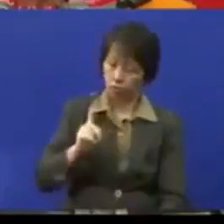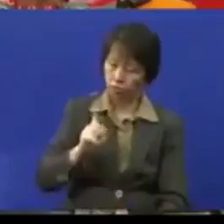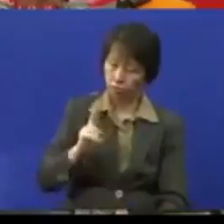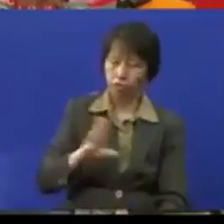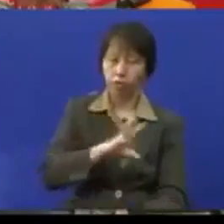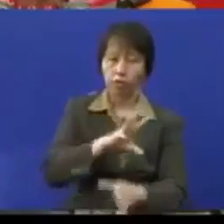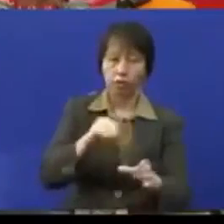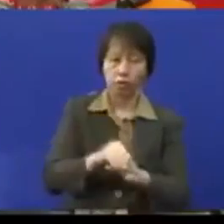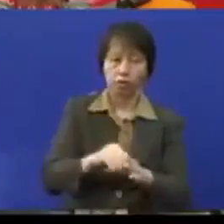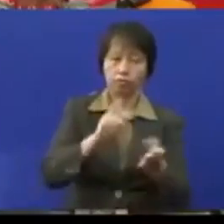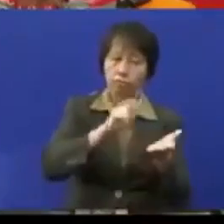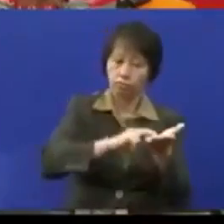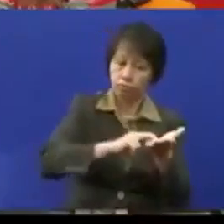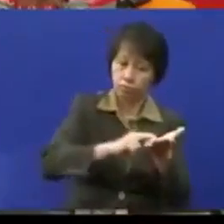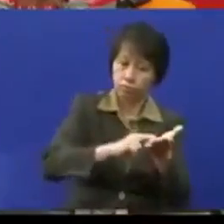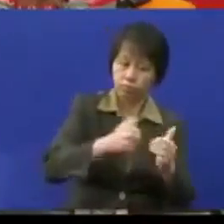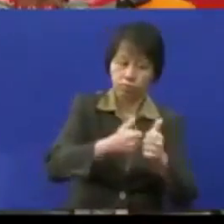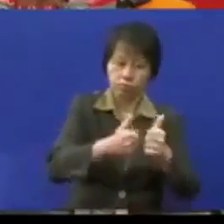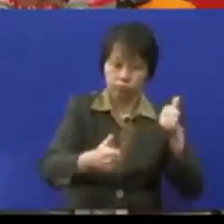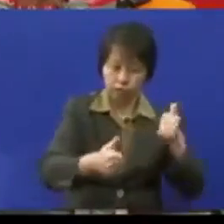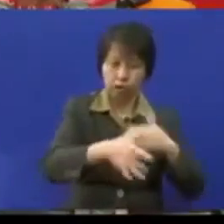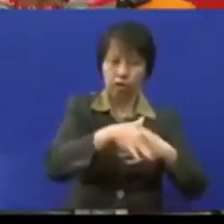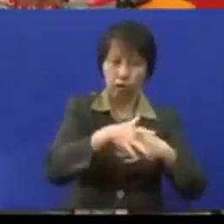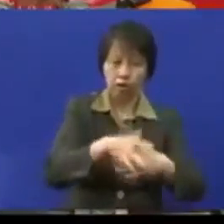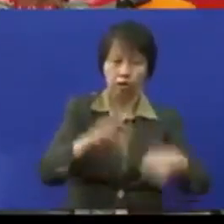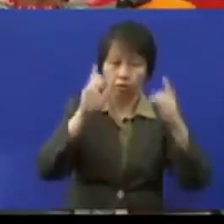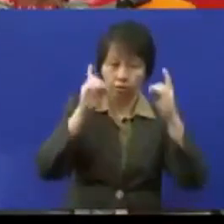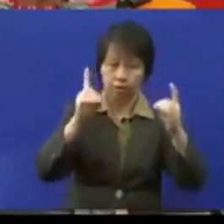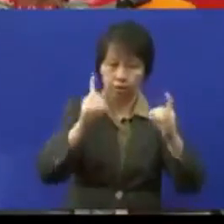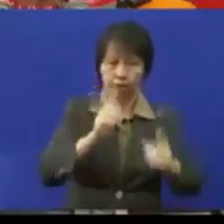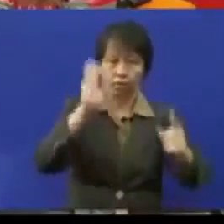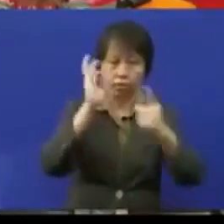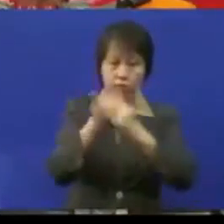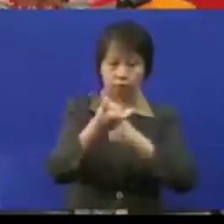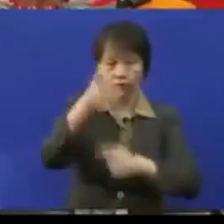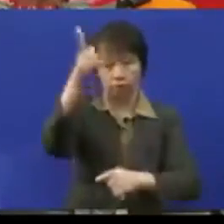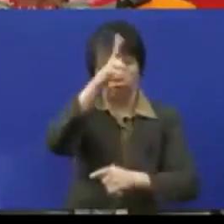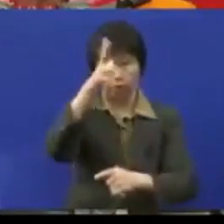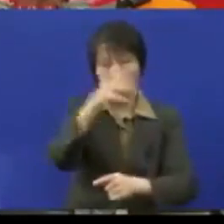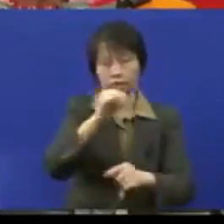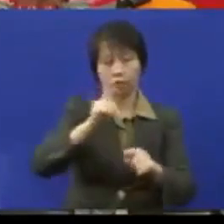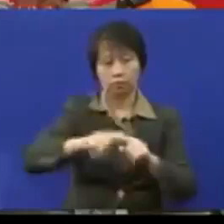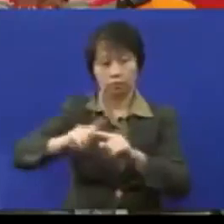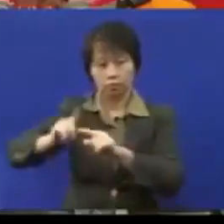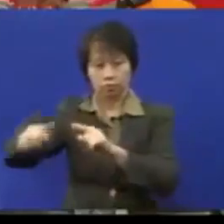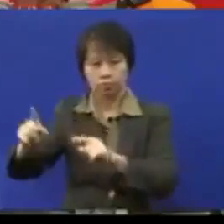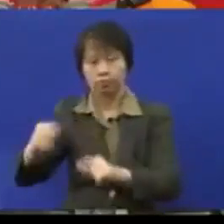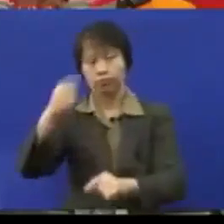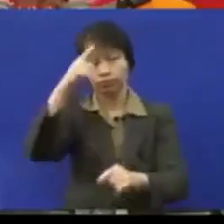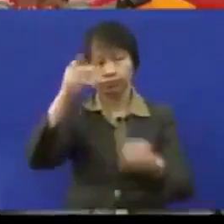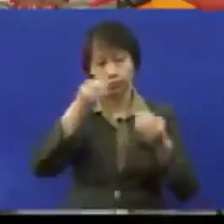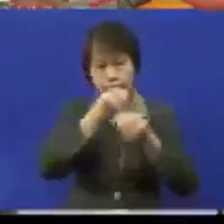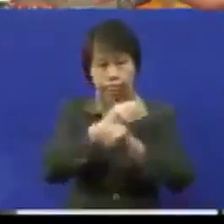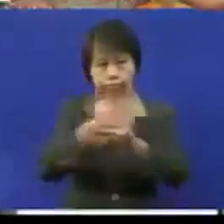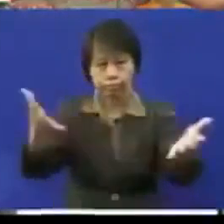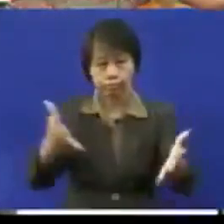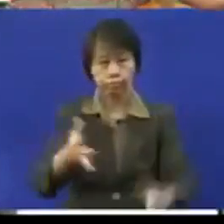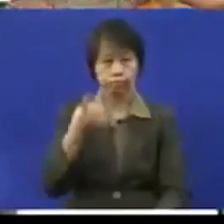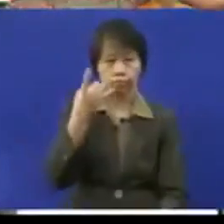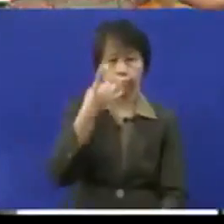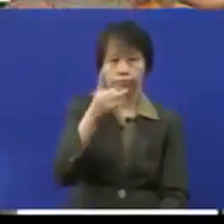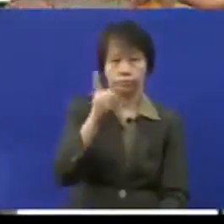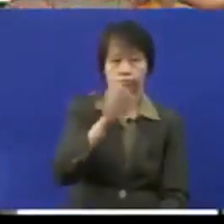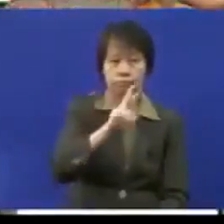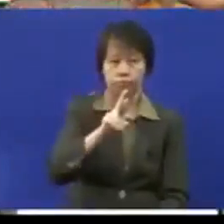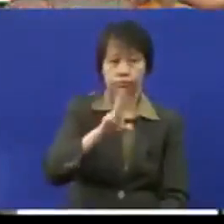diagnosis program pencegahan awal pendidikan kebajikan kerajaan dan sebagainya untuk makluman seramai 18